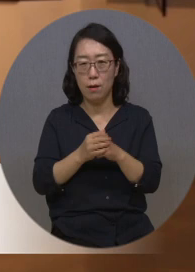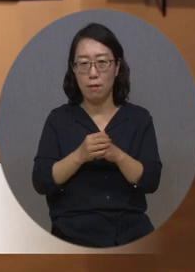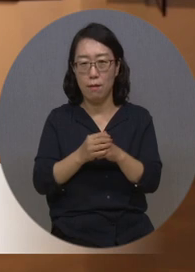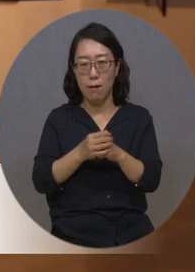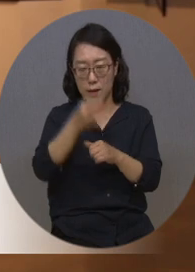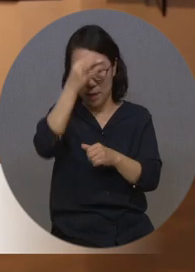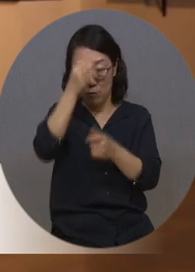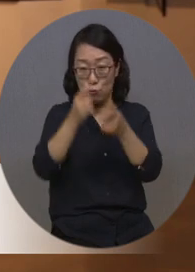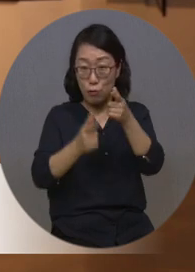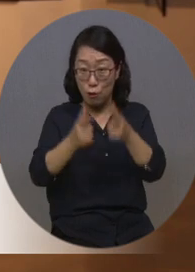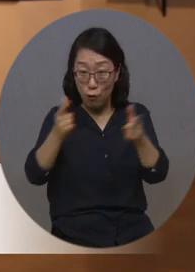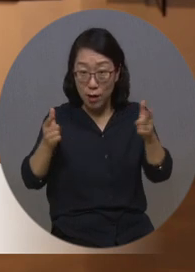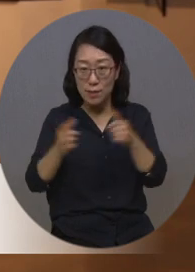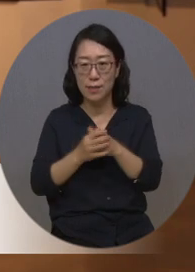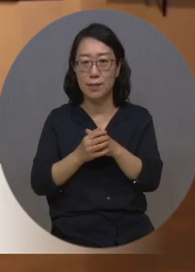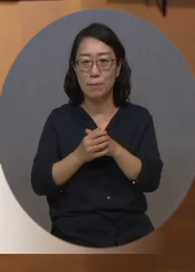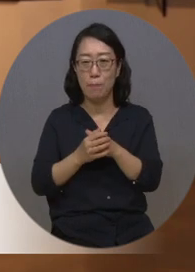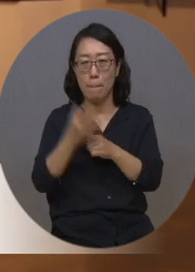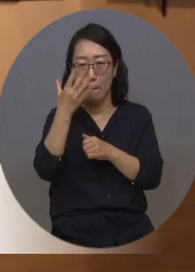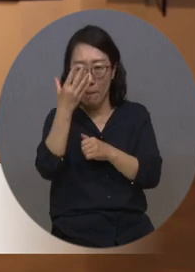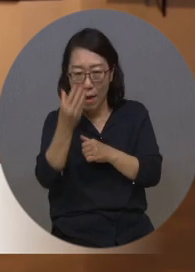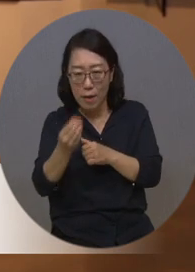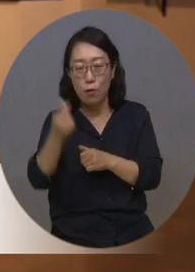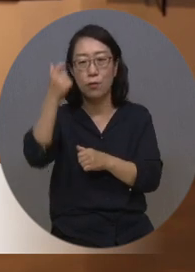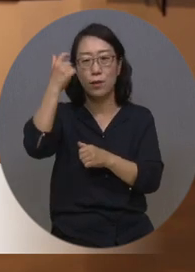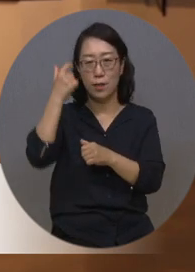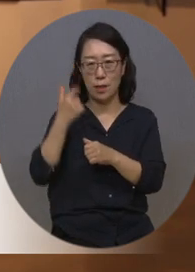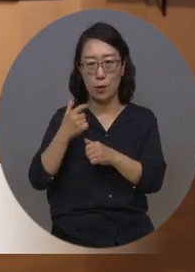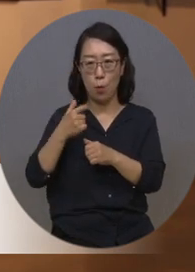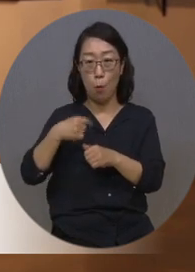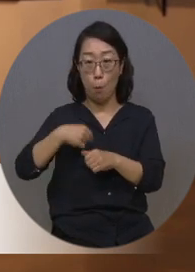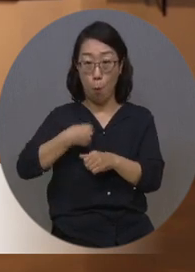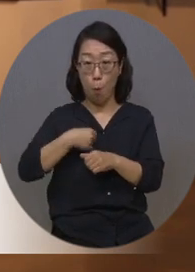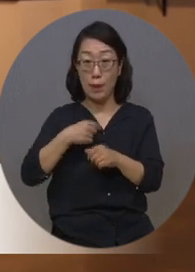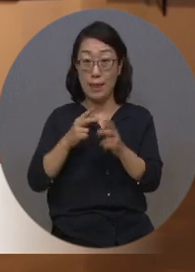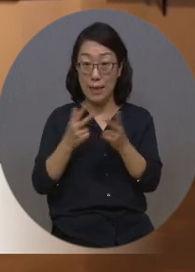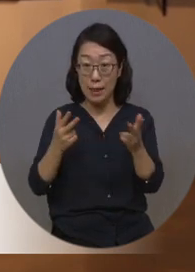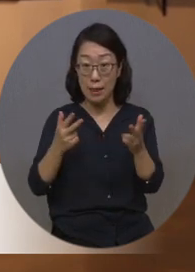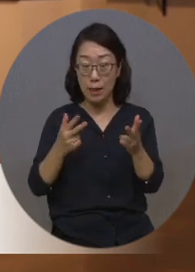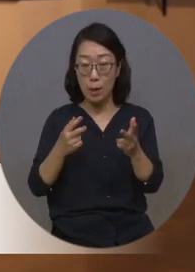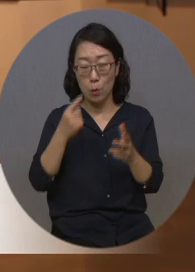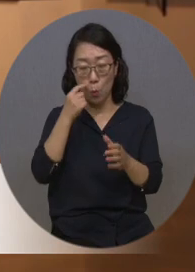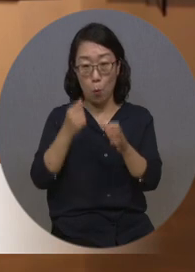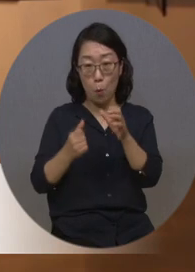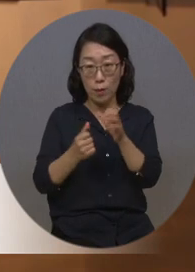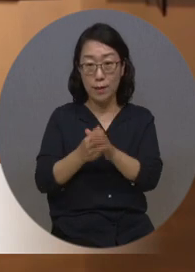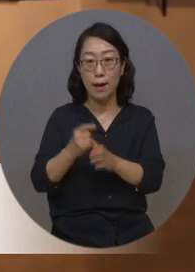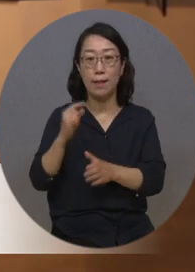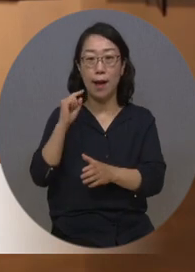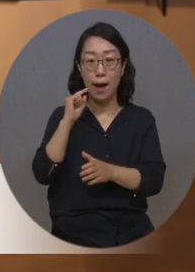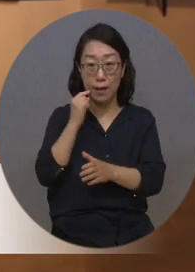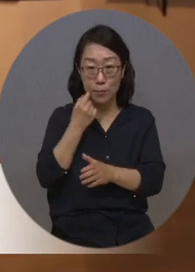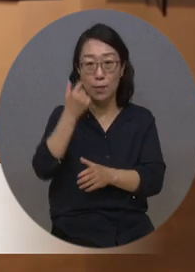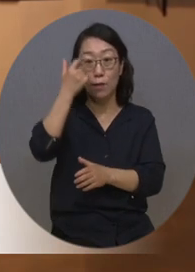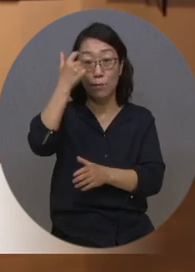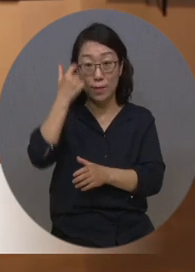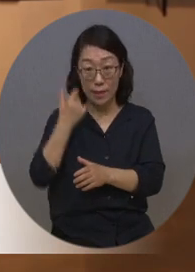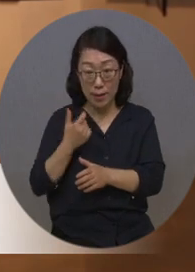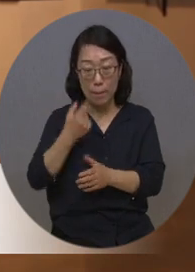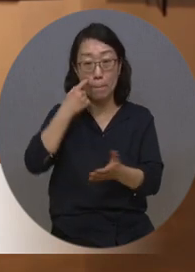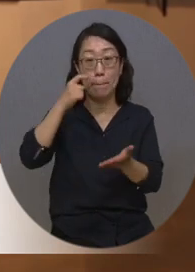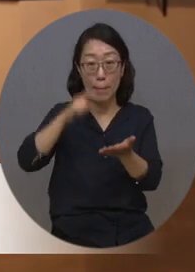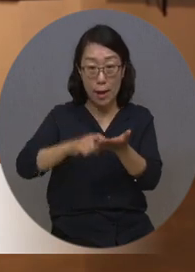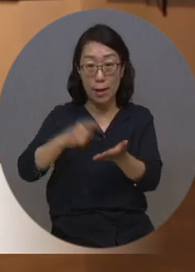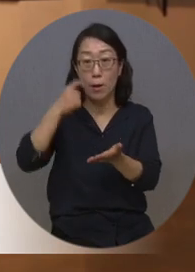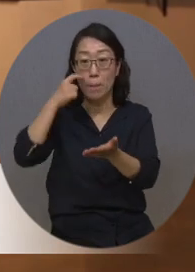속에서도 여러 가지 매력을 느끼고 또 자신만의 아름답게 느껴지는 작품을 발견하는